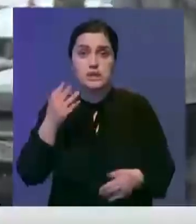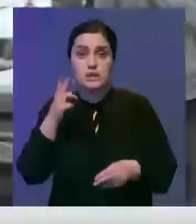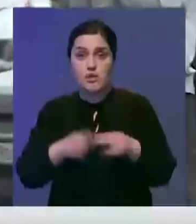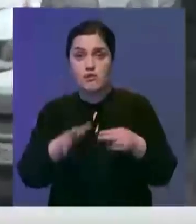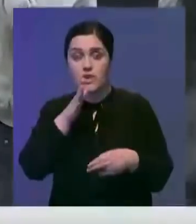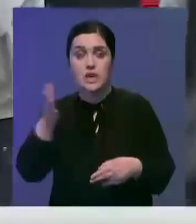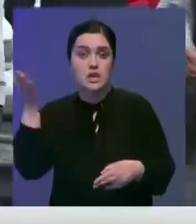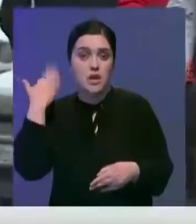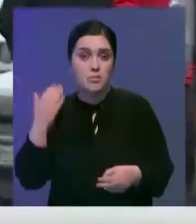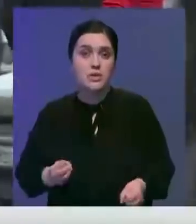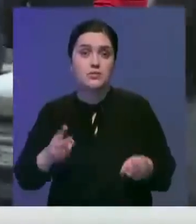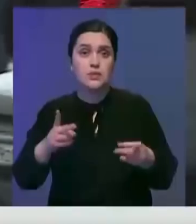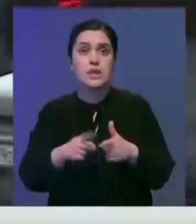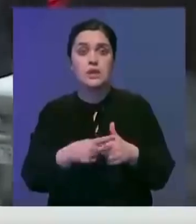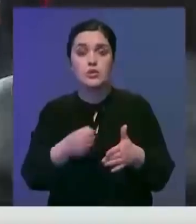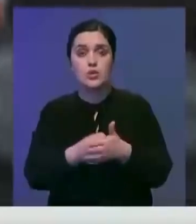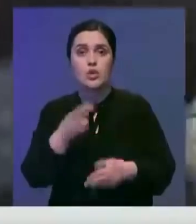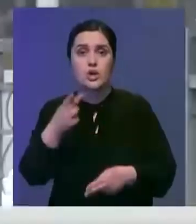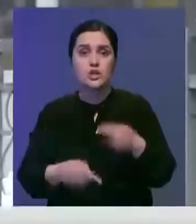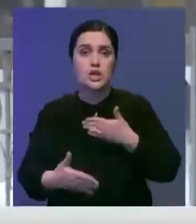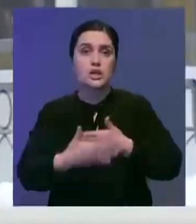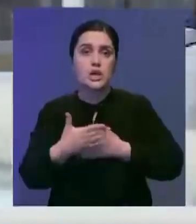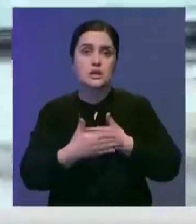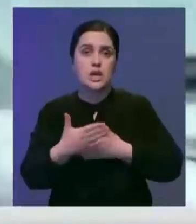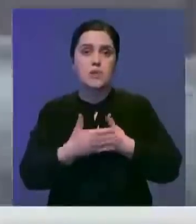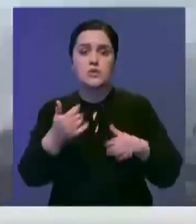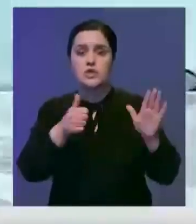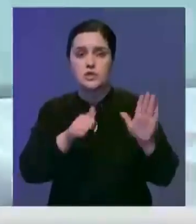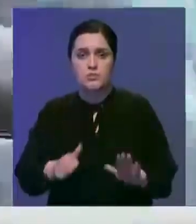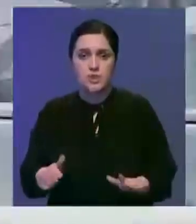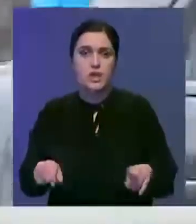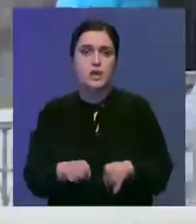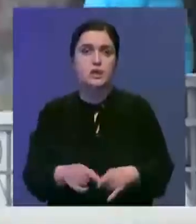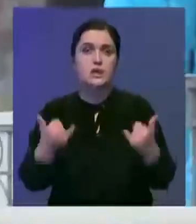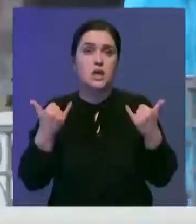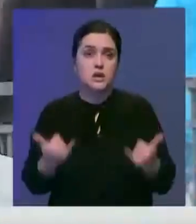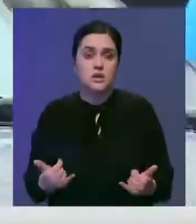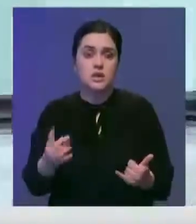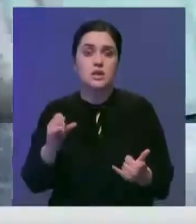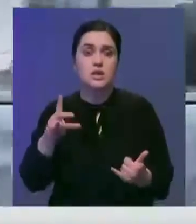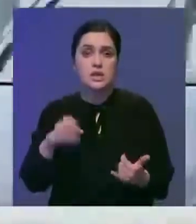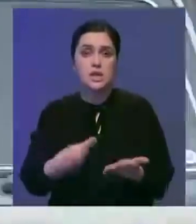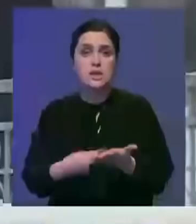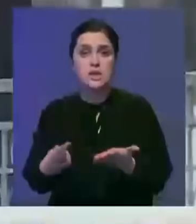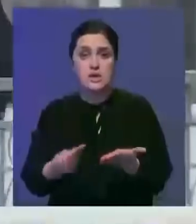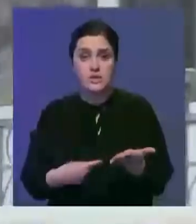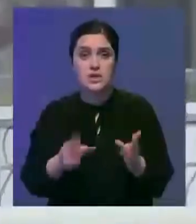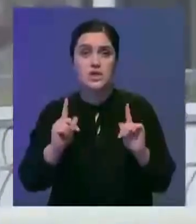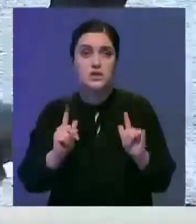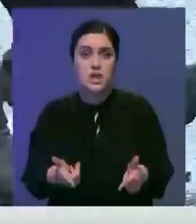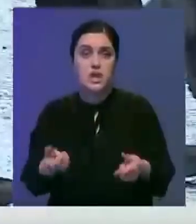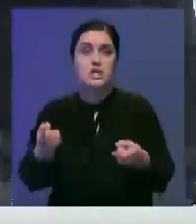истек срок давности преступления или до окончания наказания осталось меньше шести месяцев. Также сегодня сенаторы